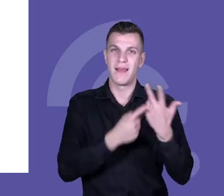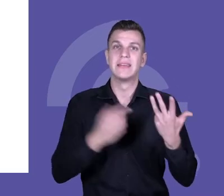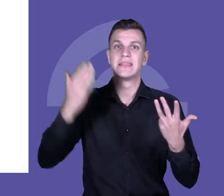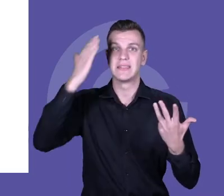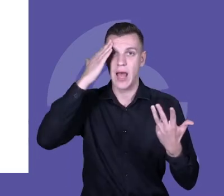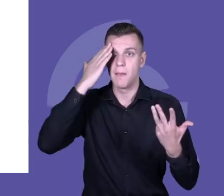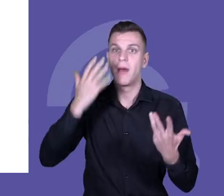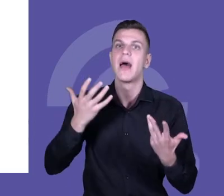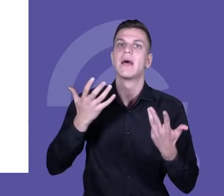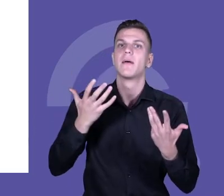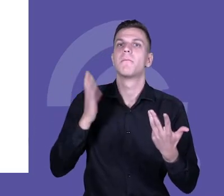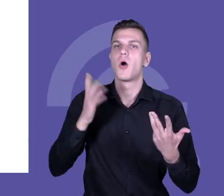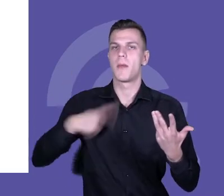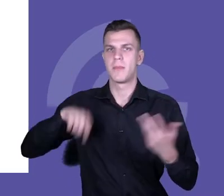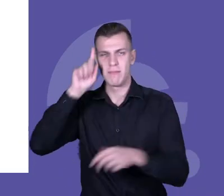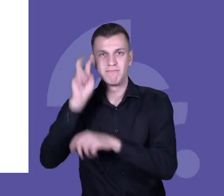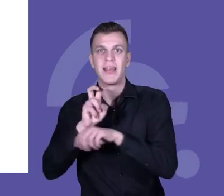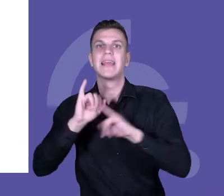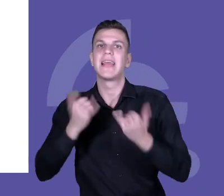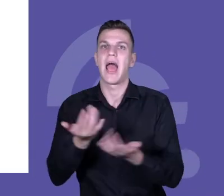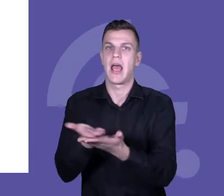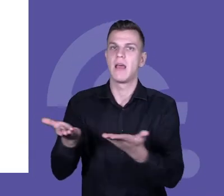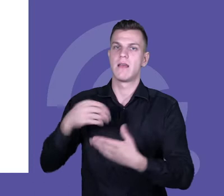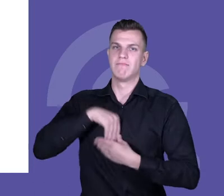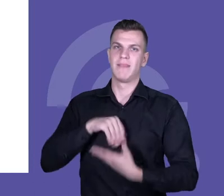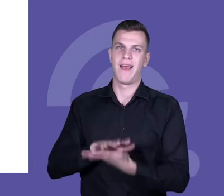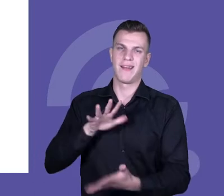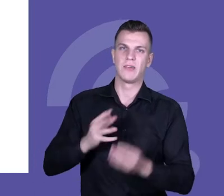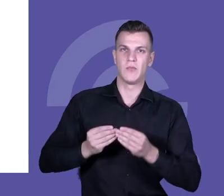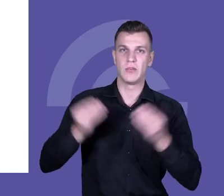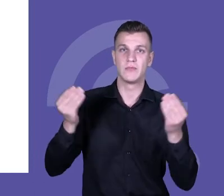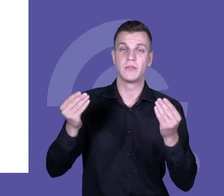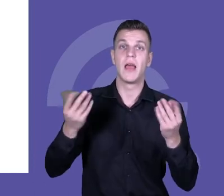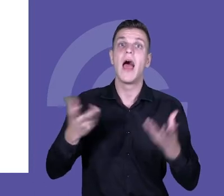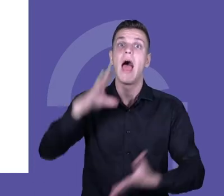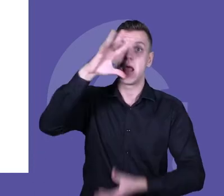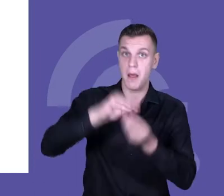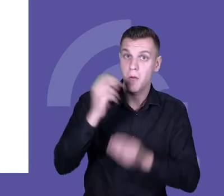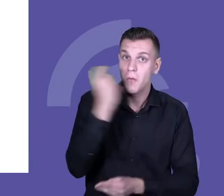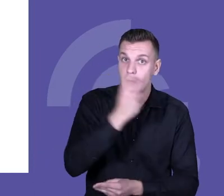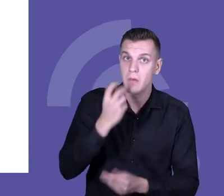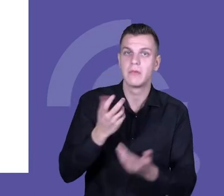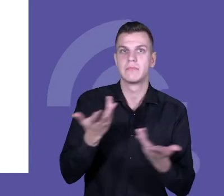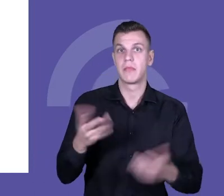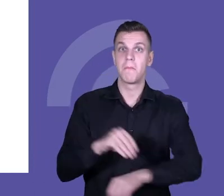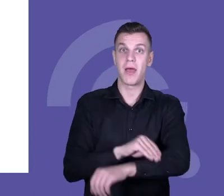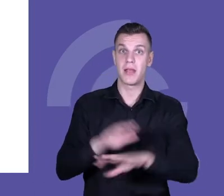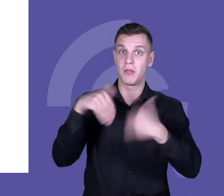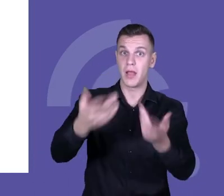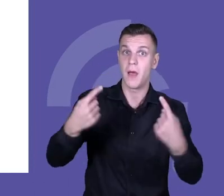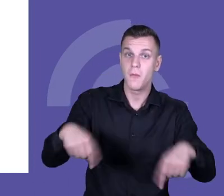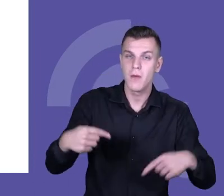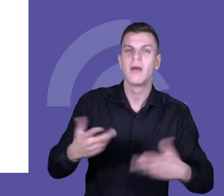realizacja i wdrażanie w samych szkołach. Raport jest dostępny, więc jeżeli Państwo nie dostaliście w materiałach, to również jest